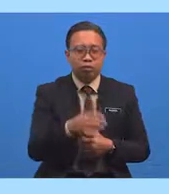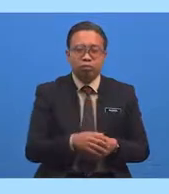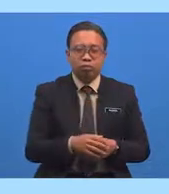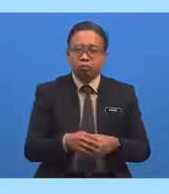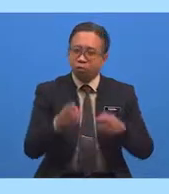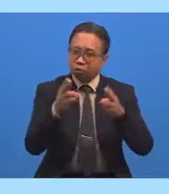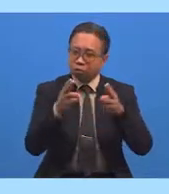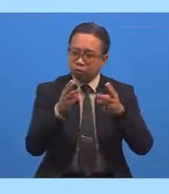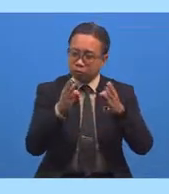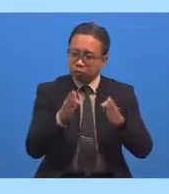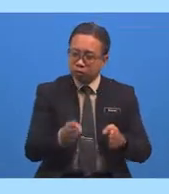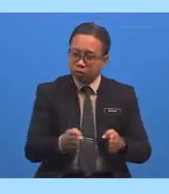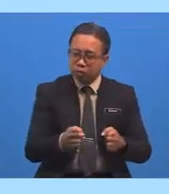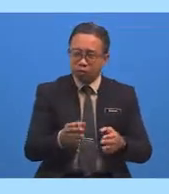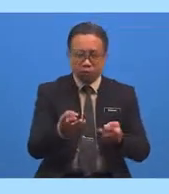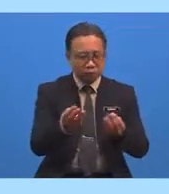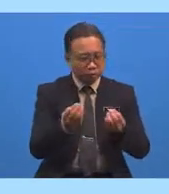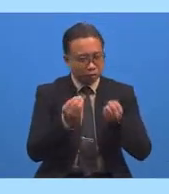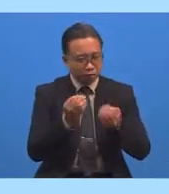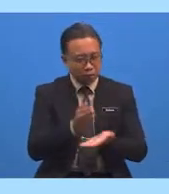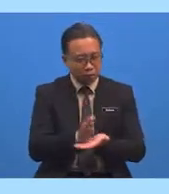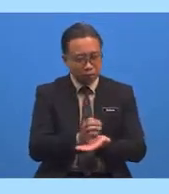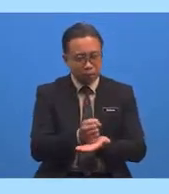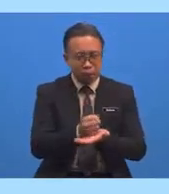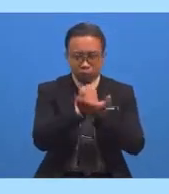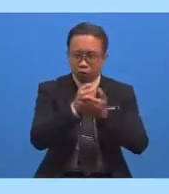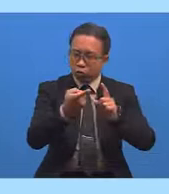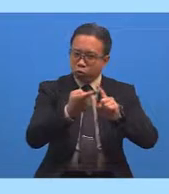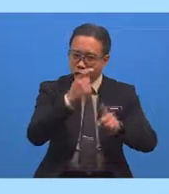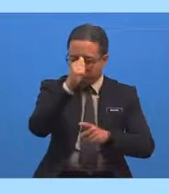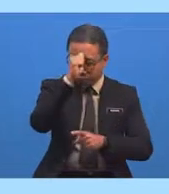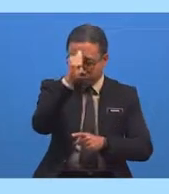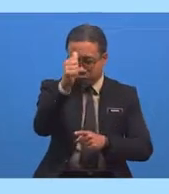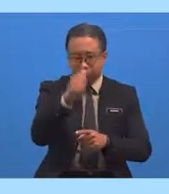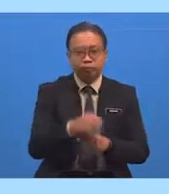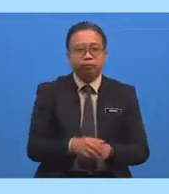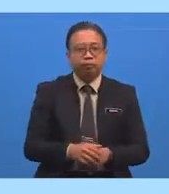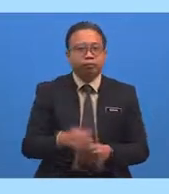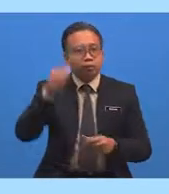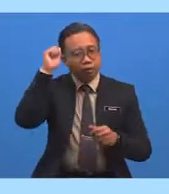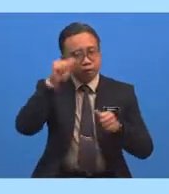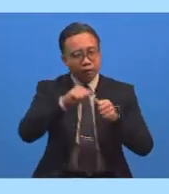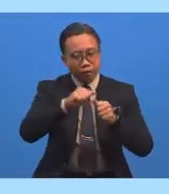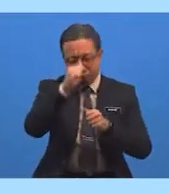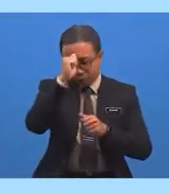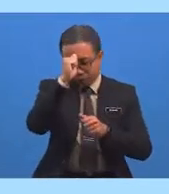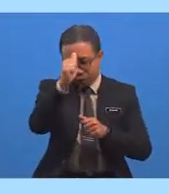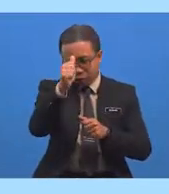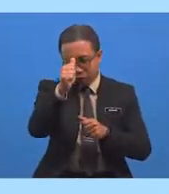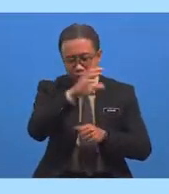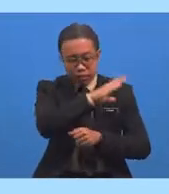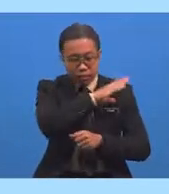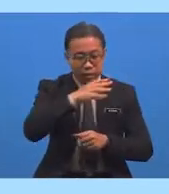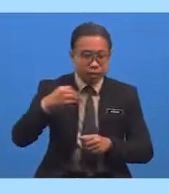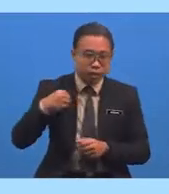Yang meminta bantuan daripadanya Ingat Allah Ta'ala Dan